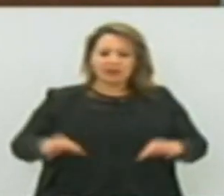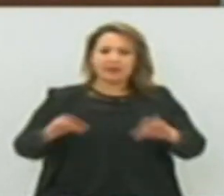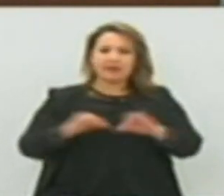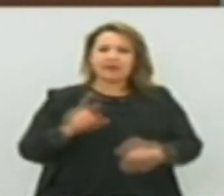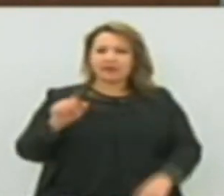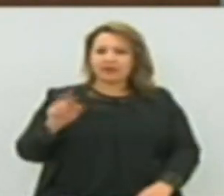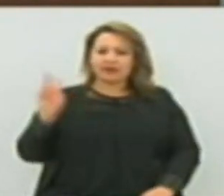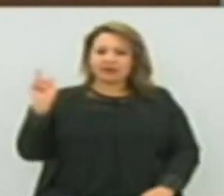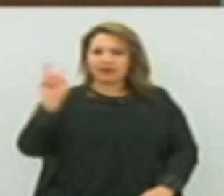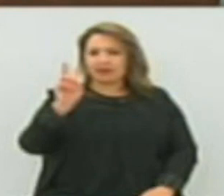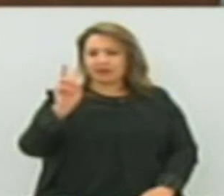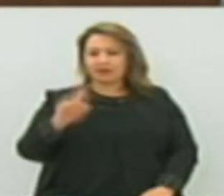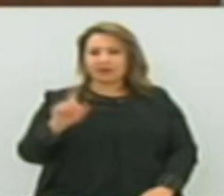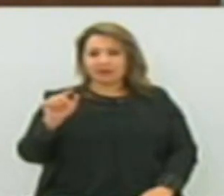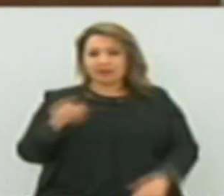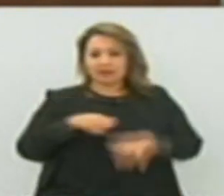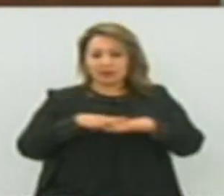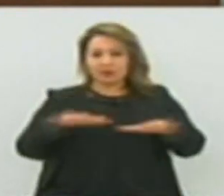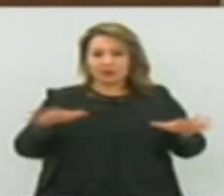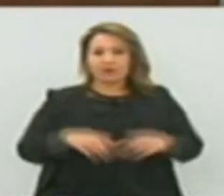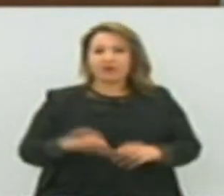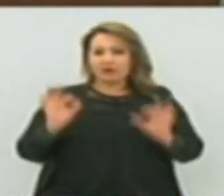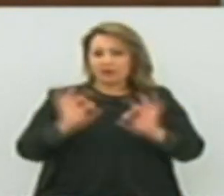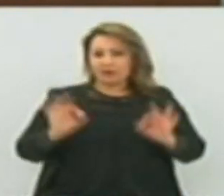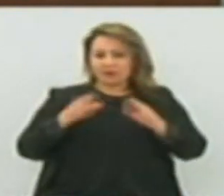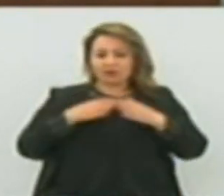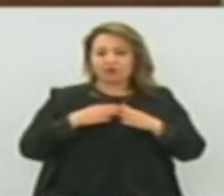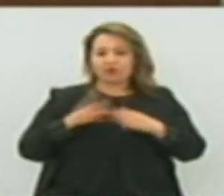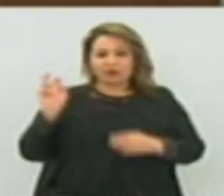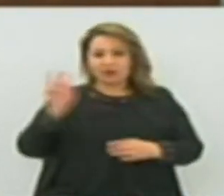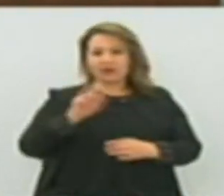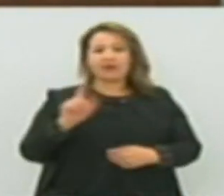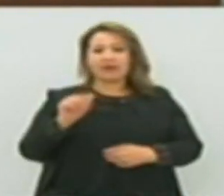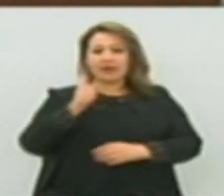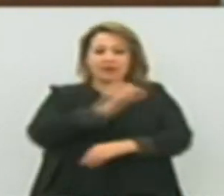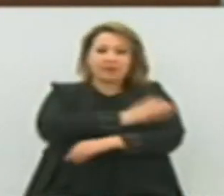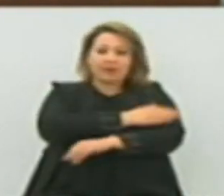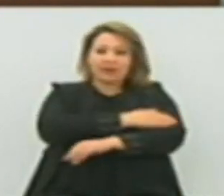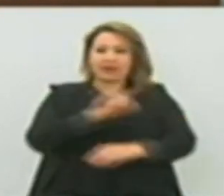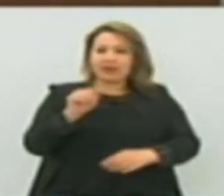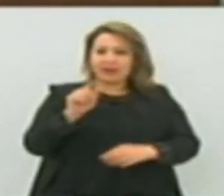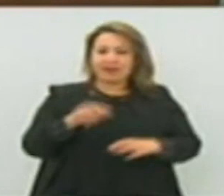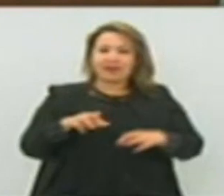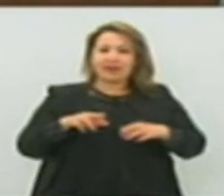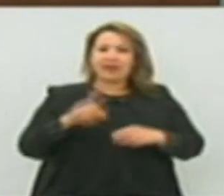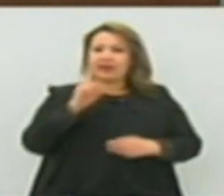تطالب الاكستنسيون بالتوسع اللي ما فيهاش تطالب فيها أولويات كين أمياء كين